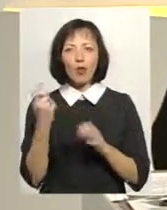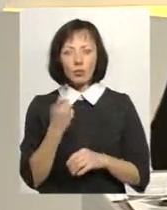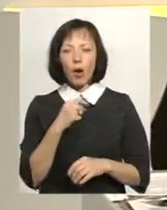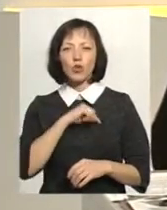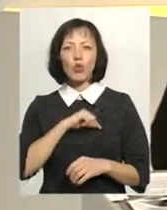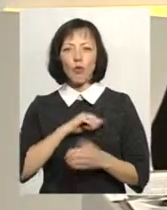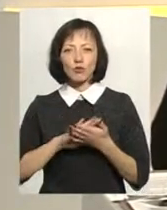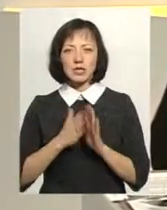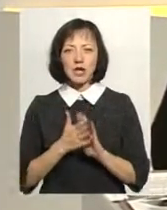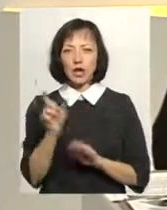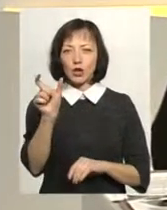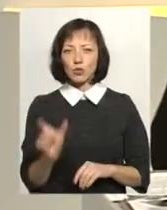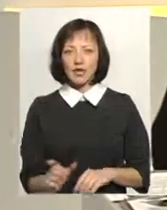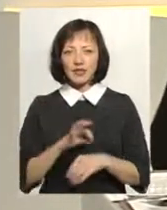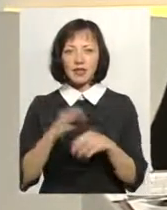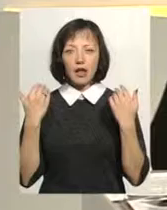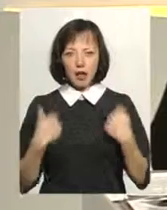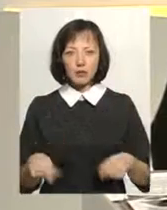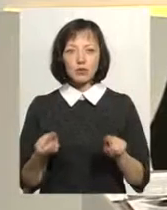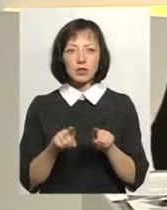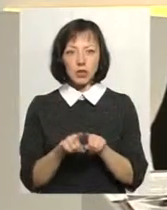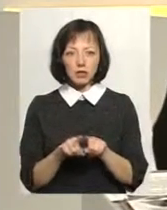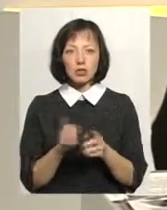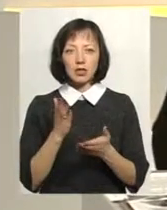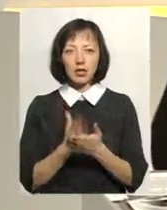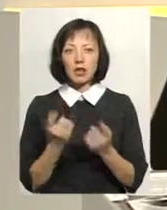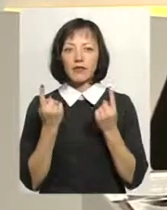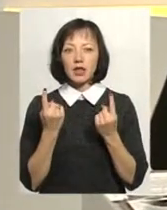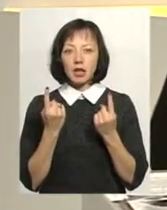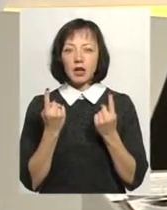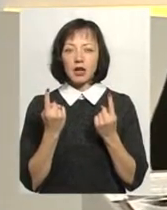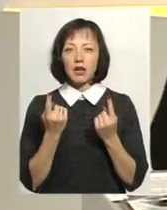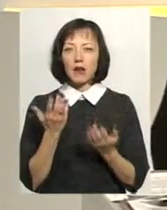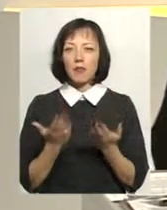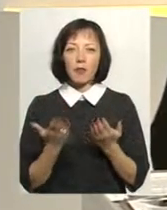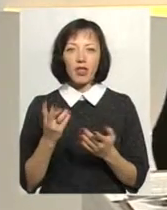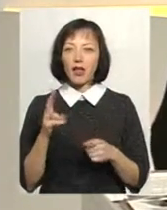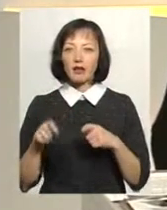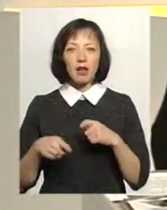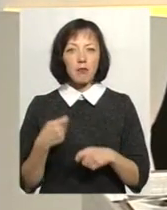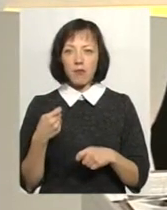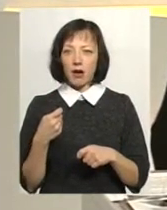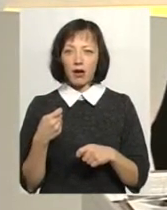духовному стані людини, в тілесному, це теж є велика, і, мабуть, не дарма